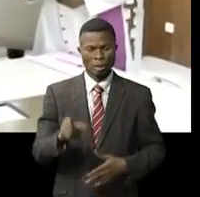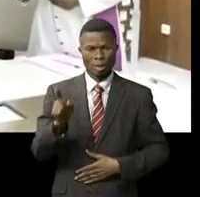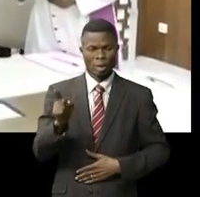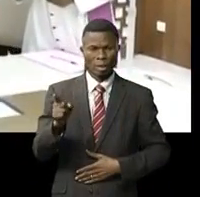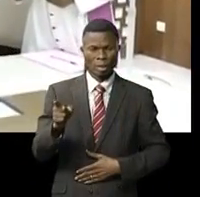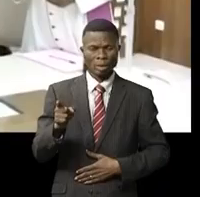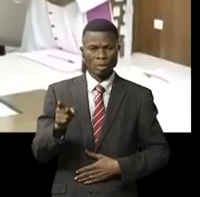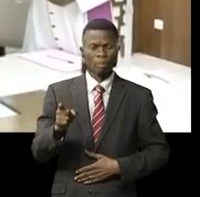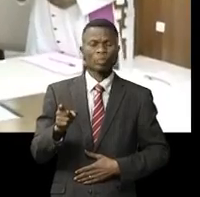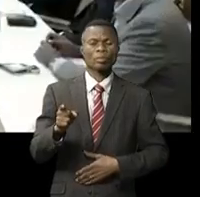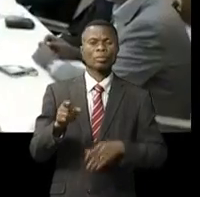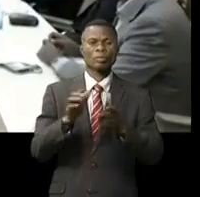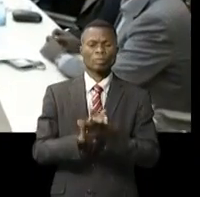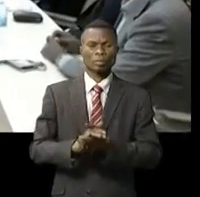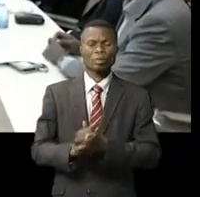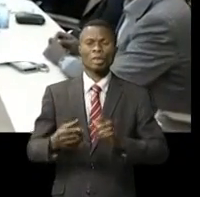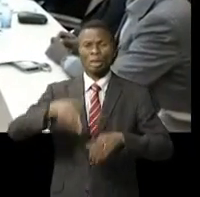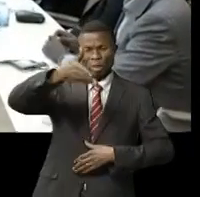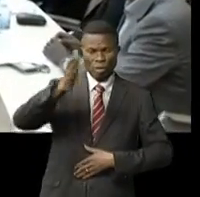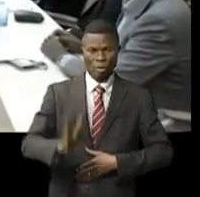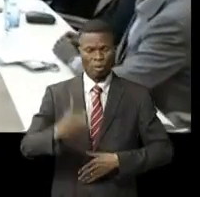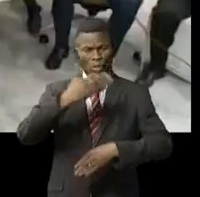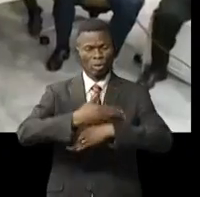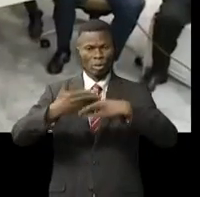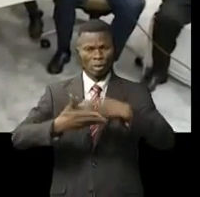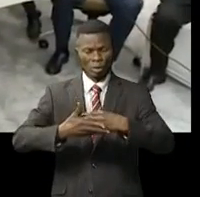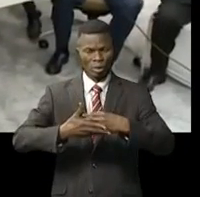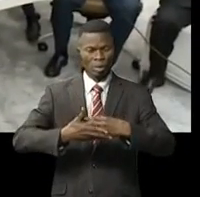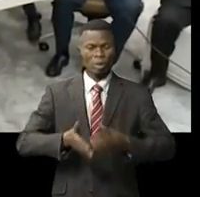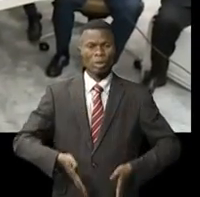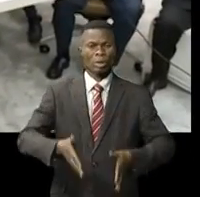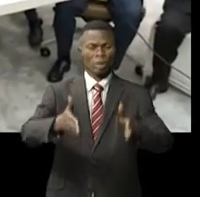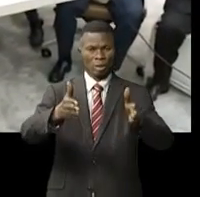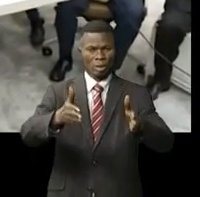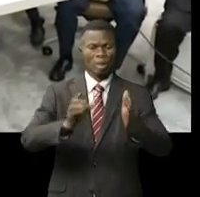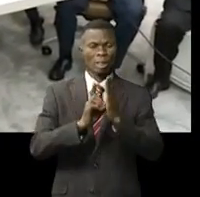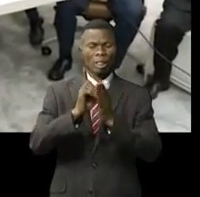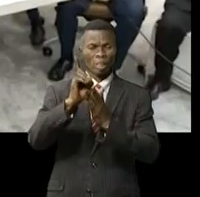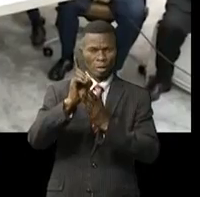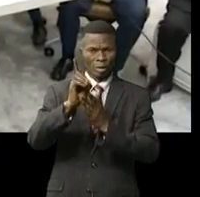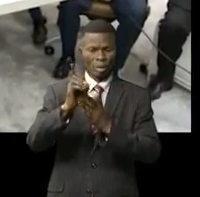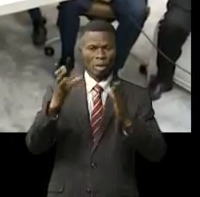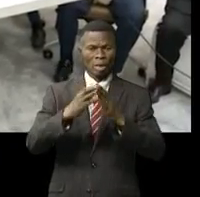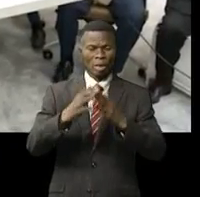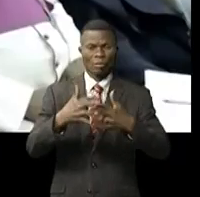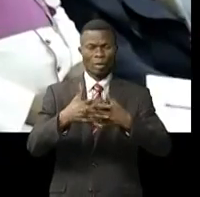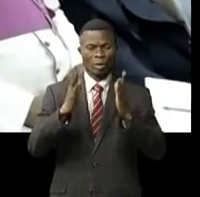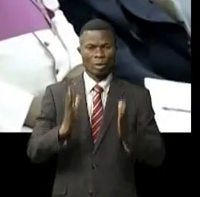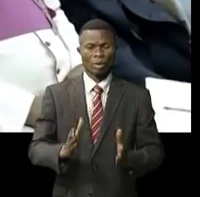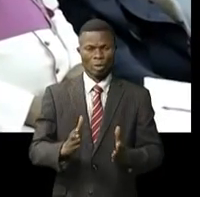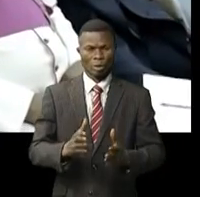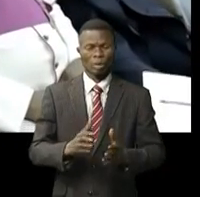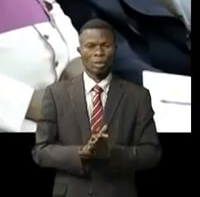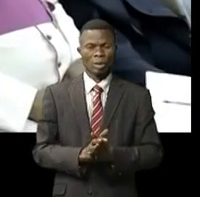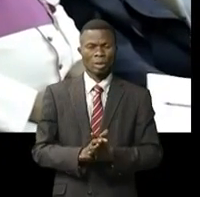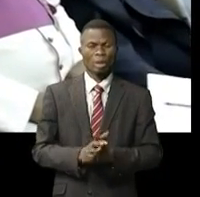investment found spécialisé dans la construction des infrastructures de développement avec son partenaire polaris